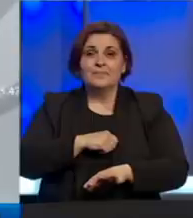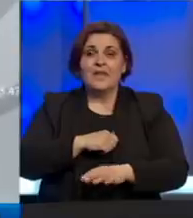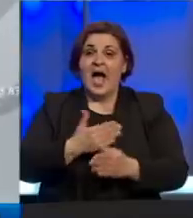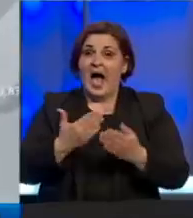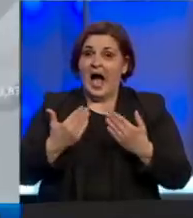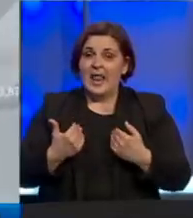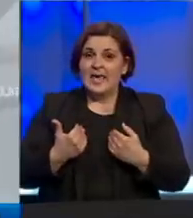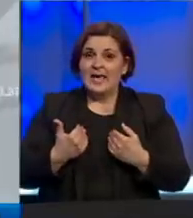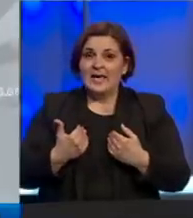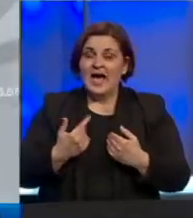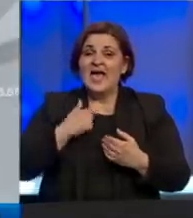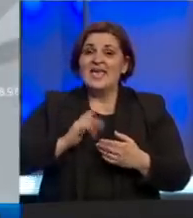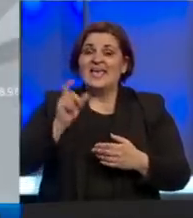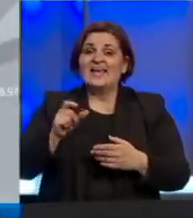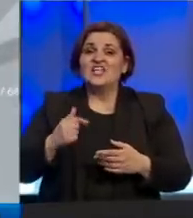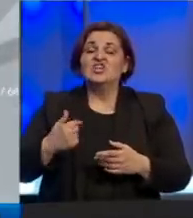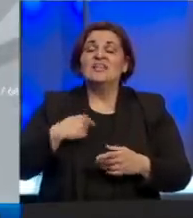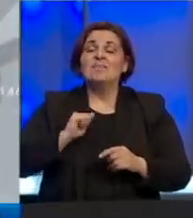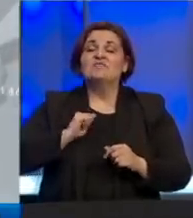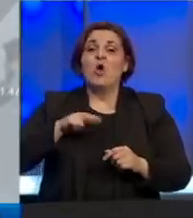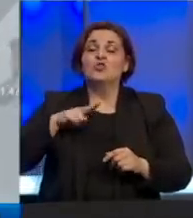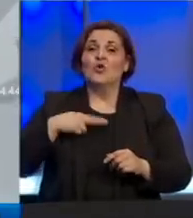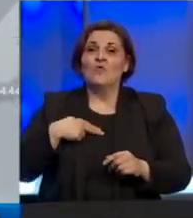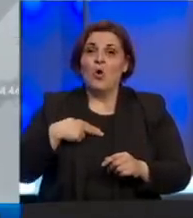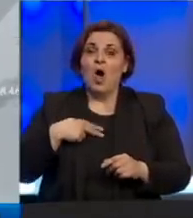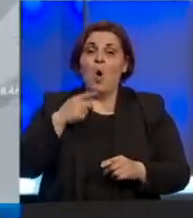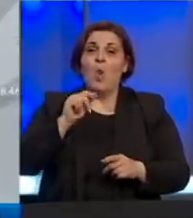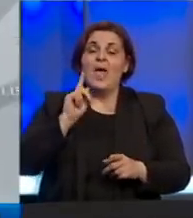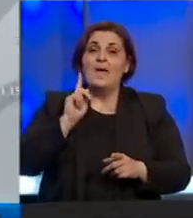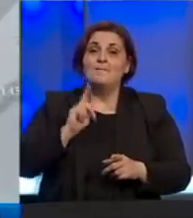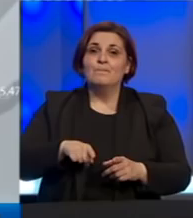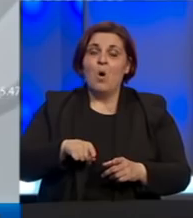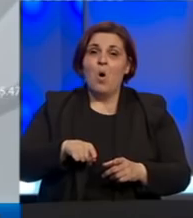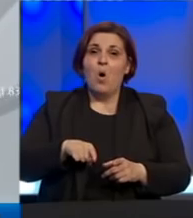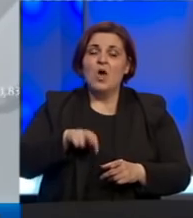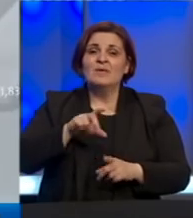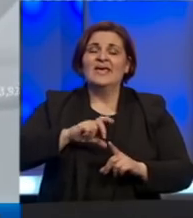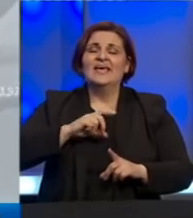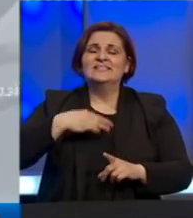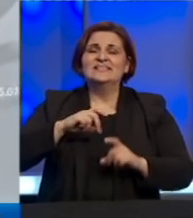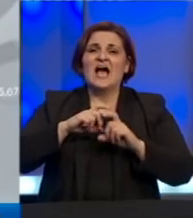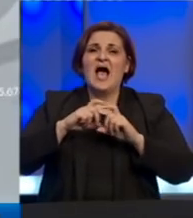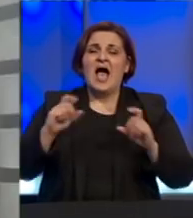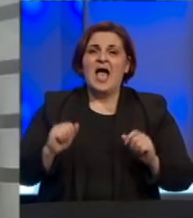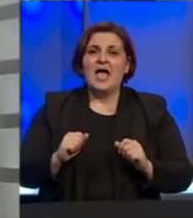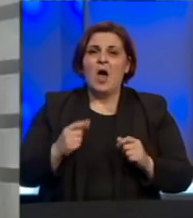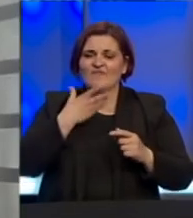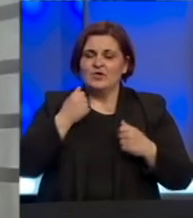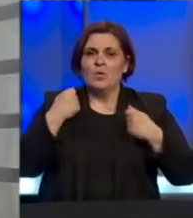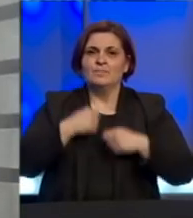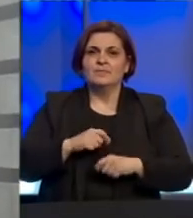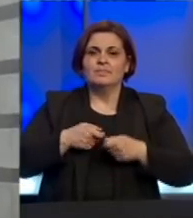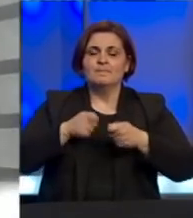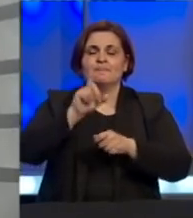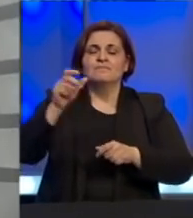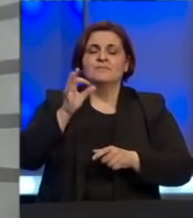Ali i građan ima svoju odgovornost. On mora da ode u zdravstvene ustanove propisno obučen. Tužilaštvo